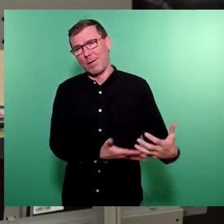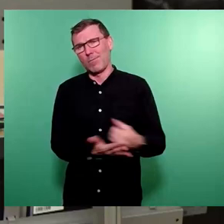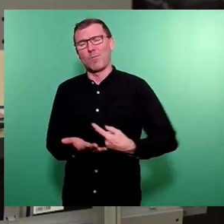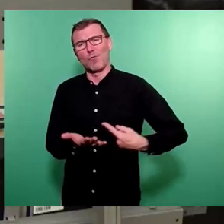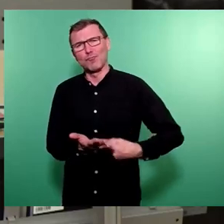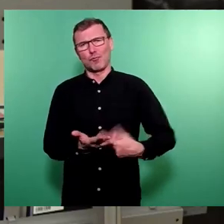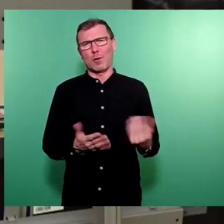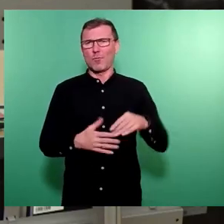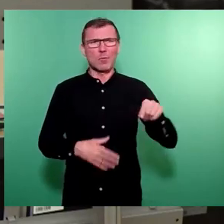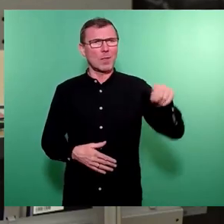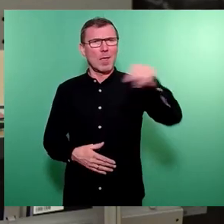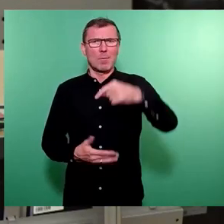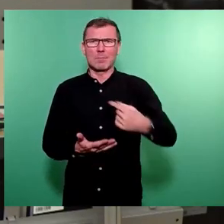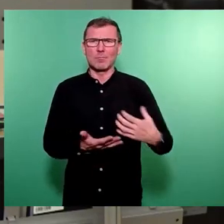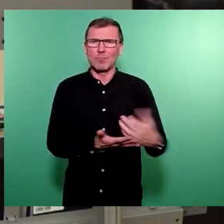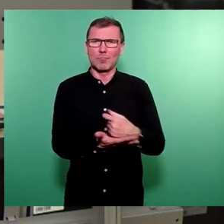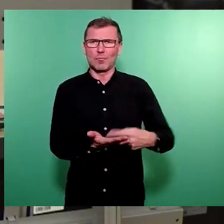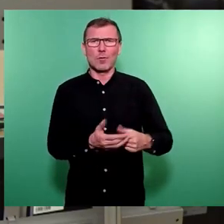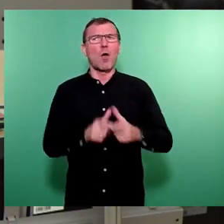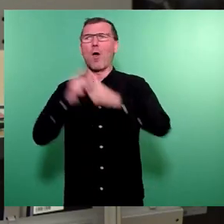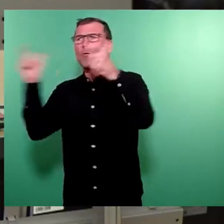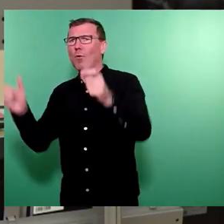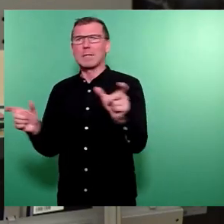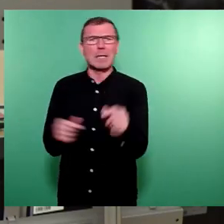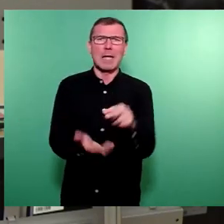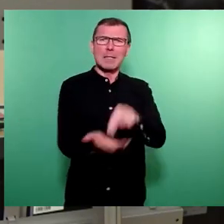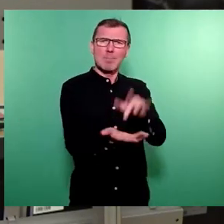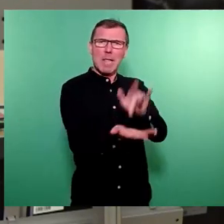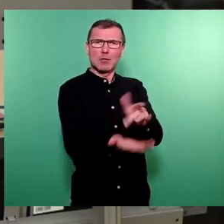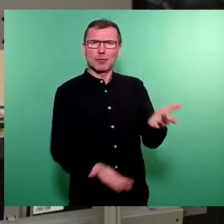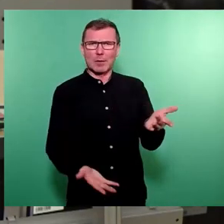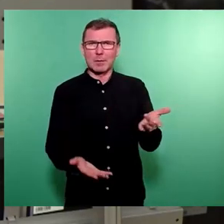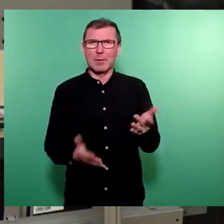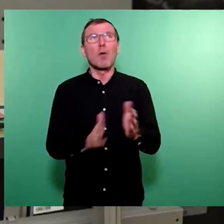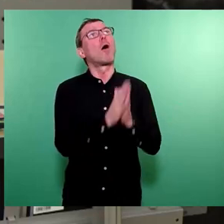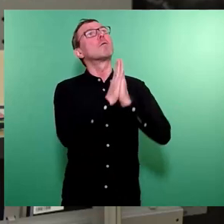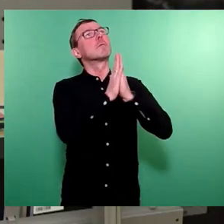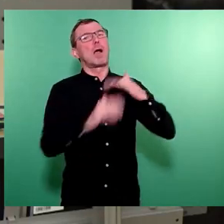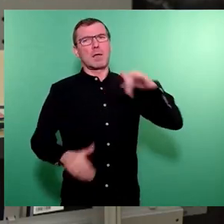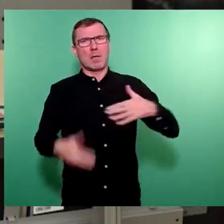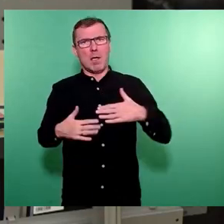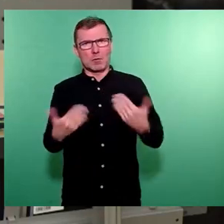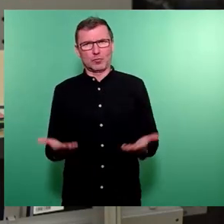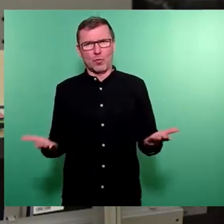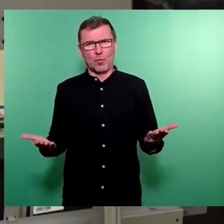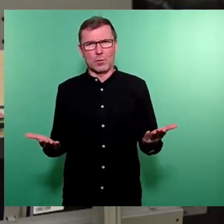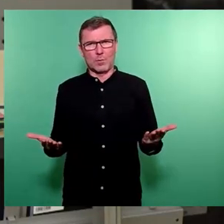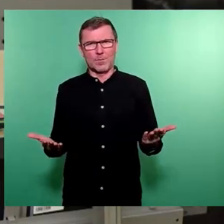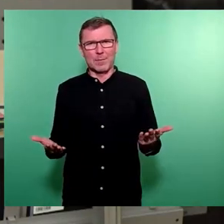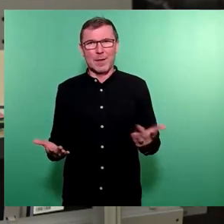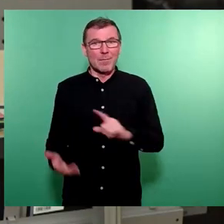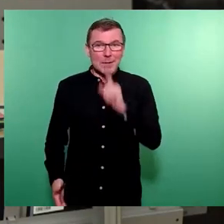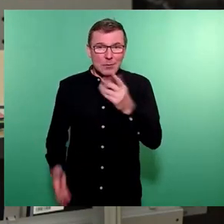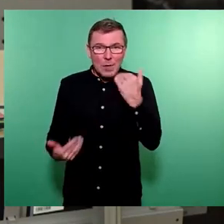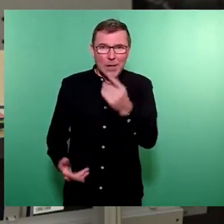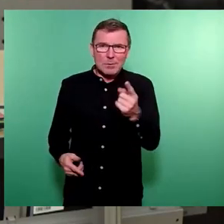Unternehmen erwirtschaften, Steuern, Große wie Kleine, wie der Mittelstand. Es ist ein Glück, dass wir das haben. Aber auch, wenn es nicht immer so aussieht, bei der